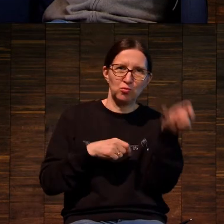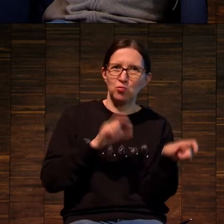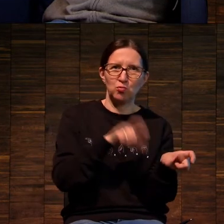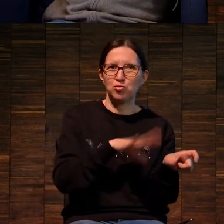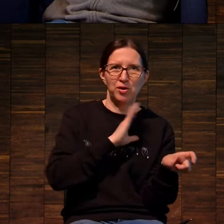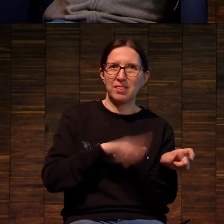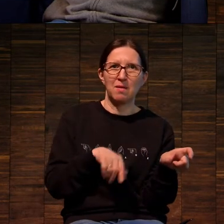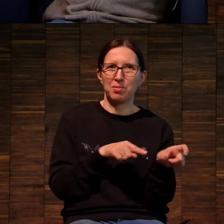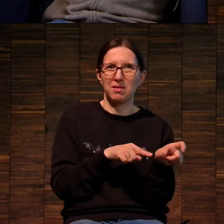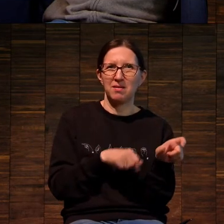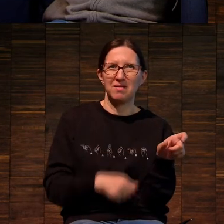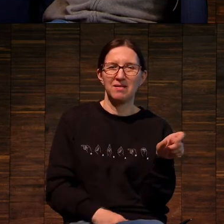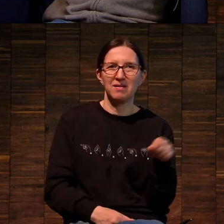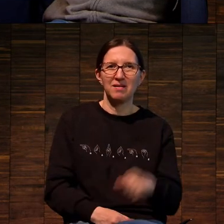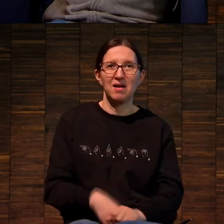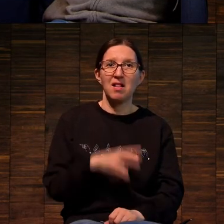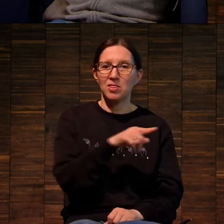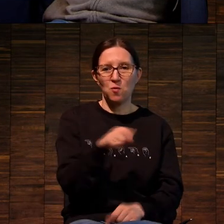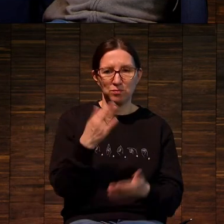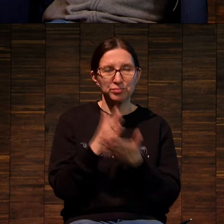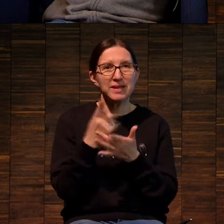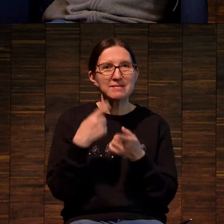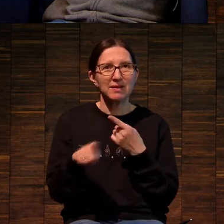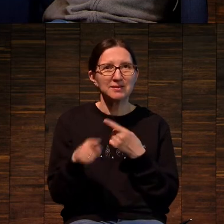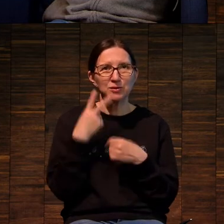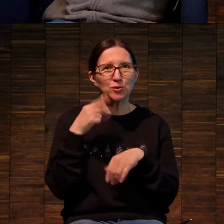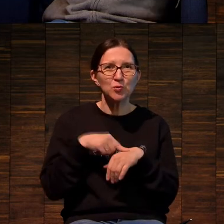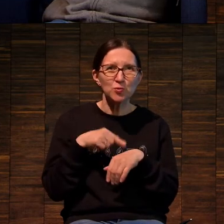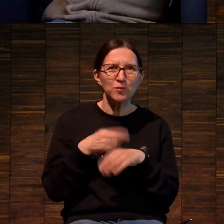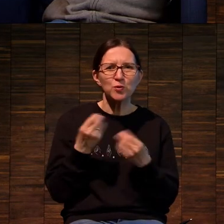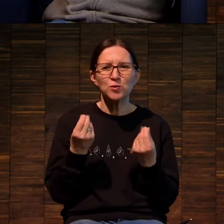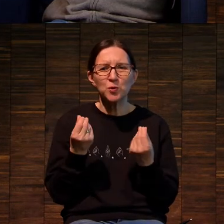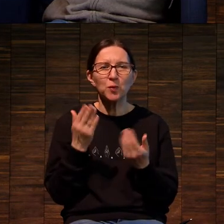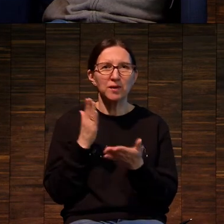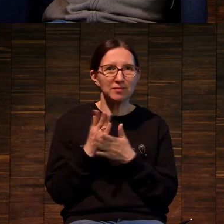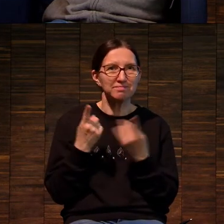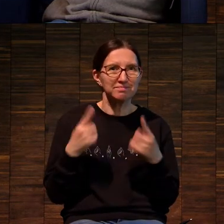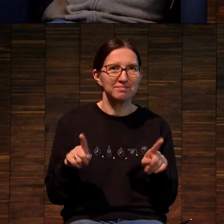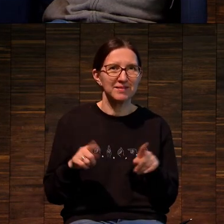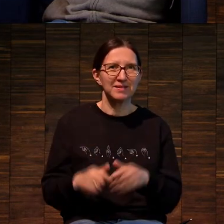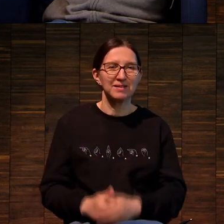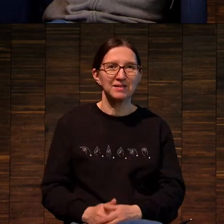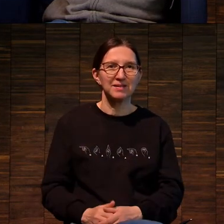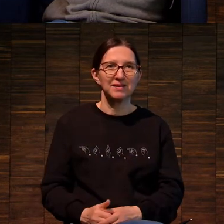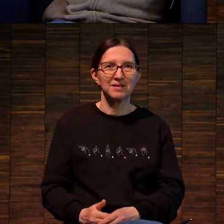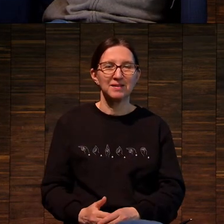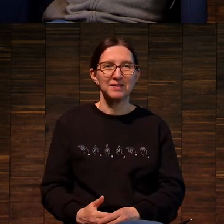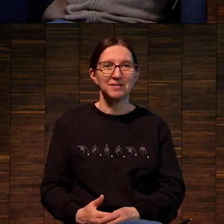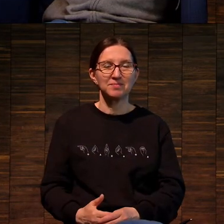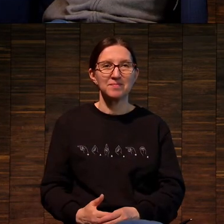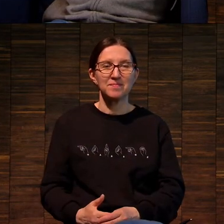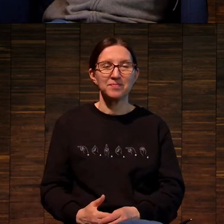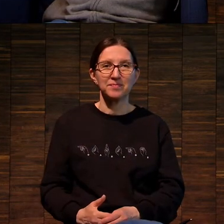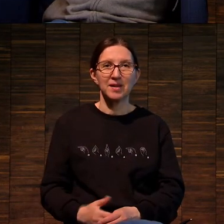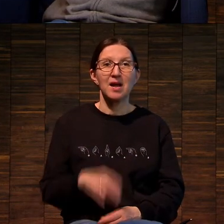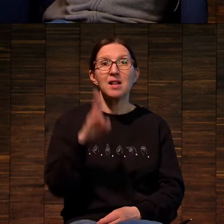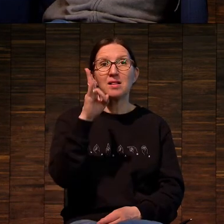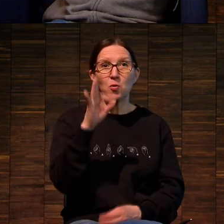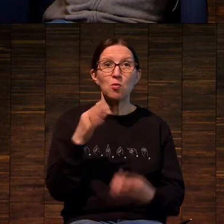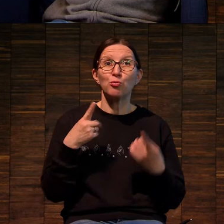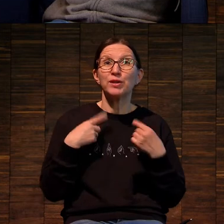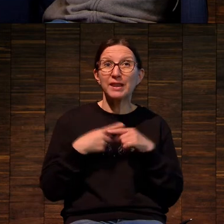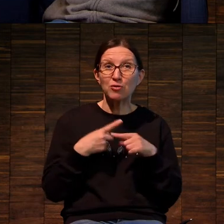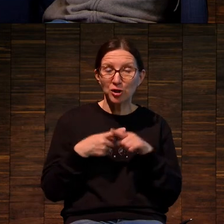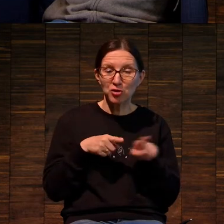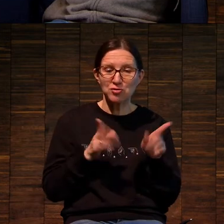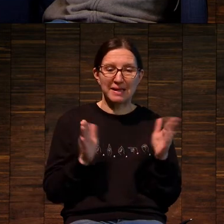Но если мы посмотрим, есть разница, да, чувствуете? Что-то вот такое, то же самое. При том, что технически вот